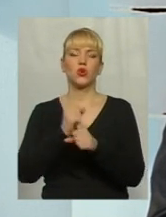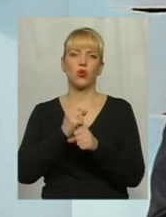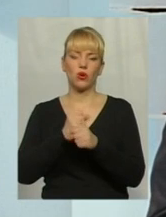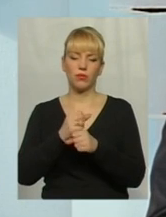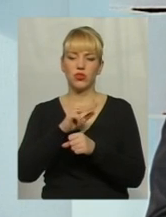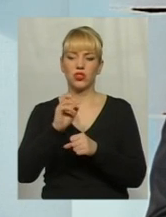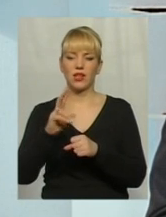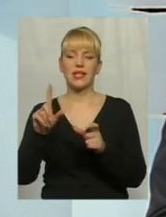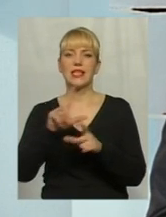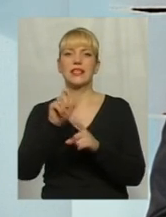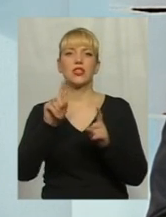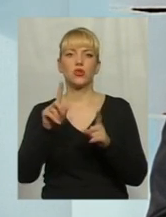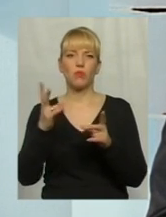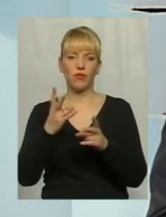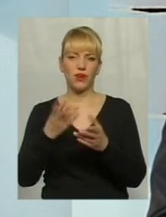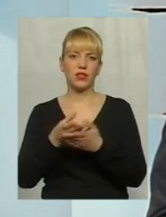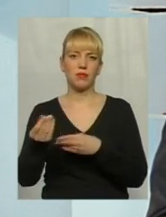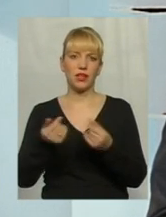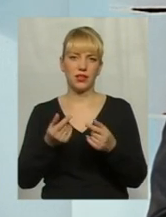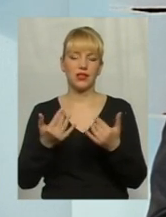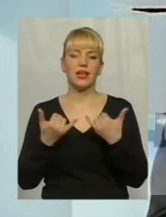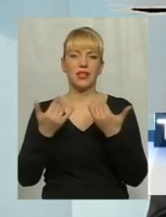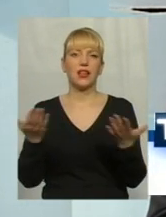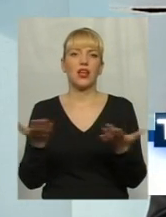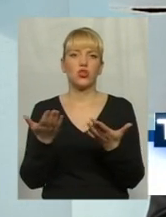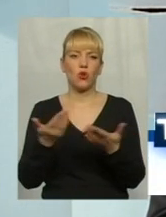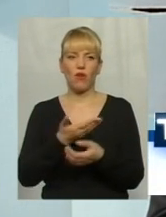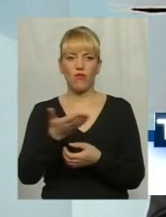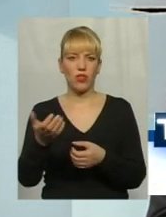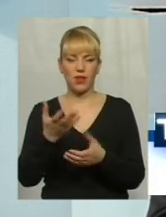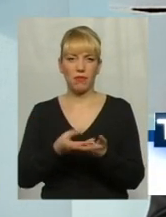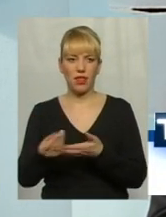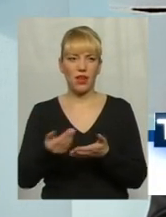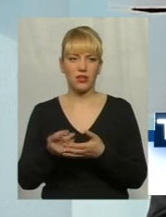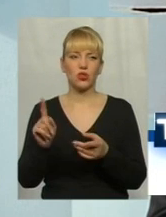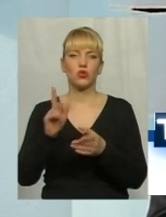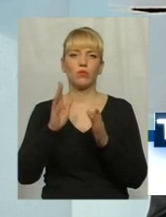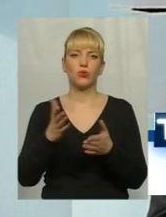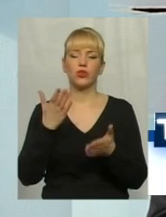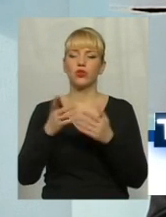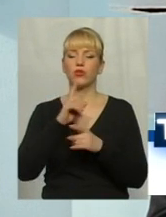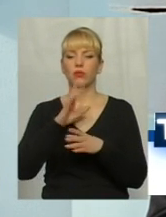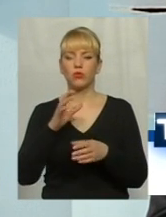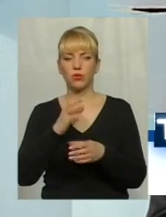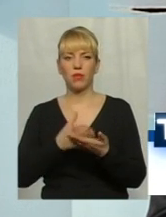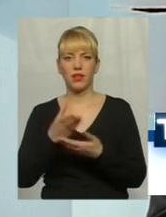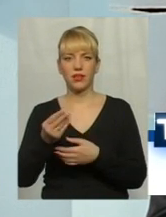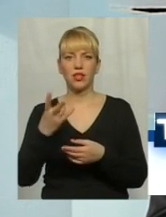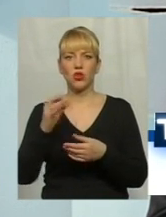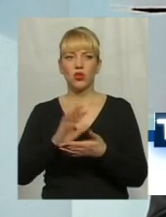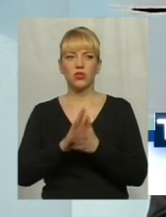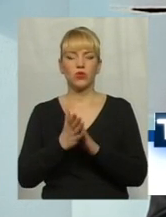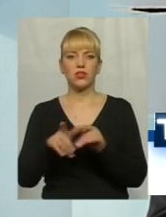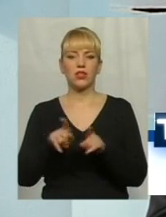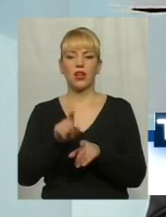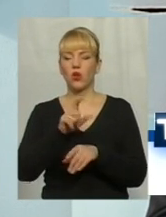платити, і для чого вони платять, що буде, якщо вони не будуть платити. Але ситуація така, що більшість людей не